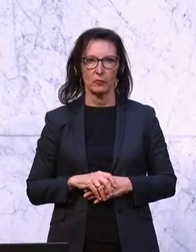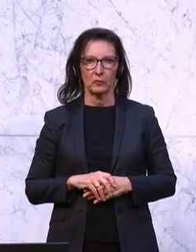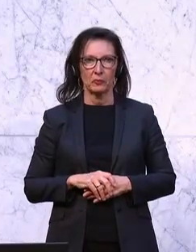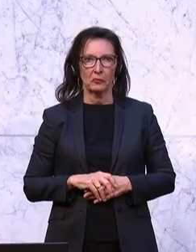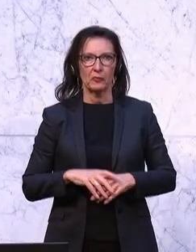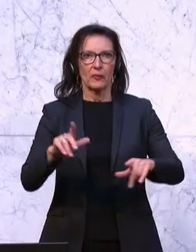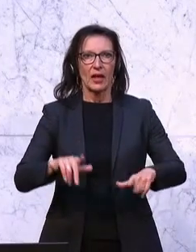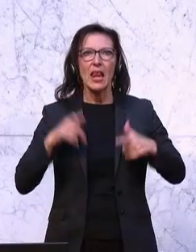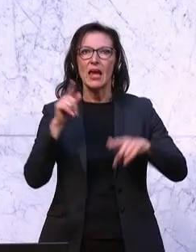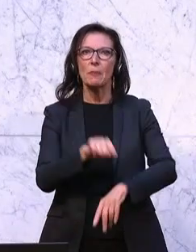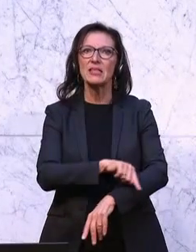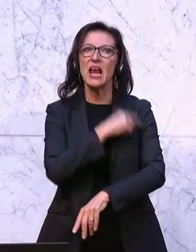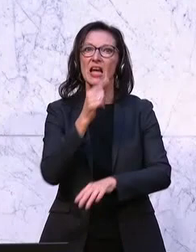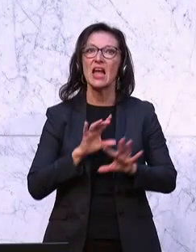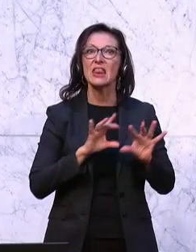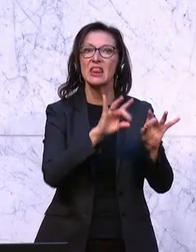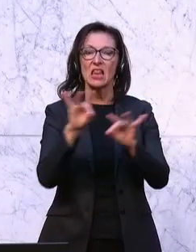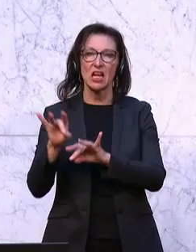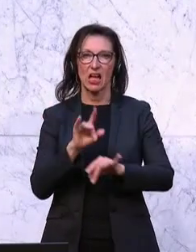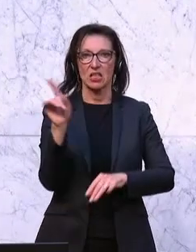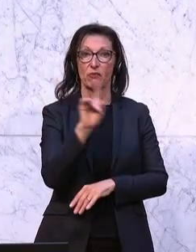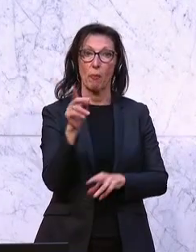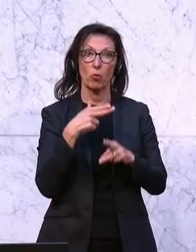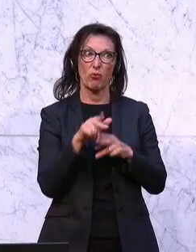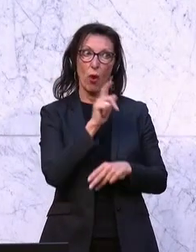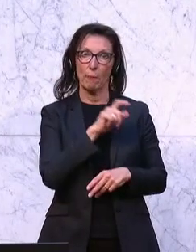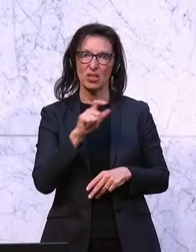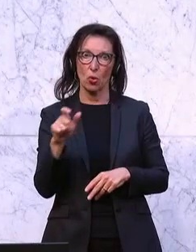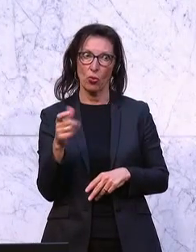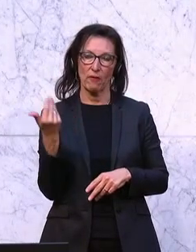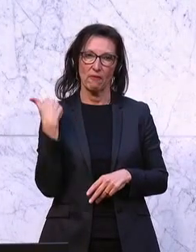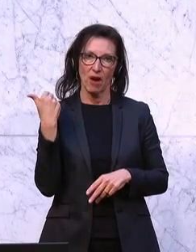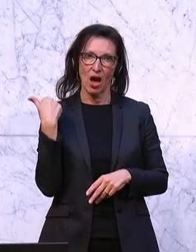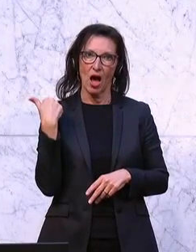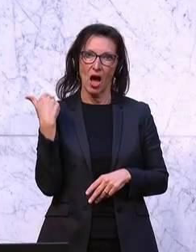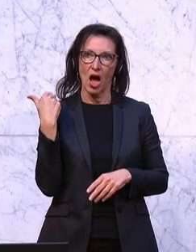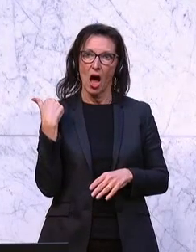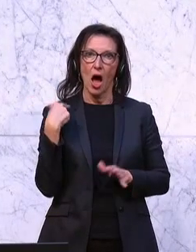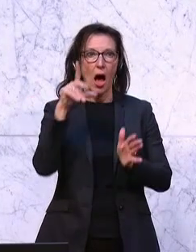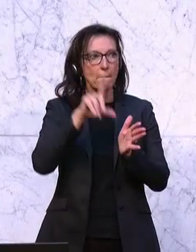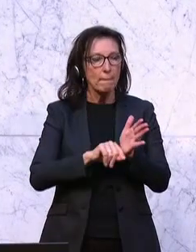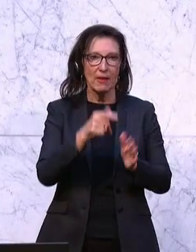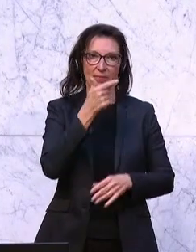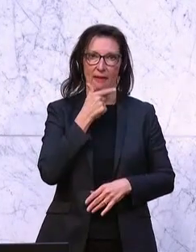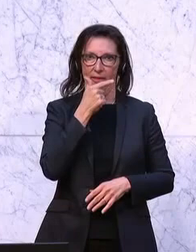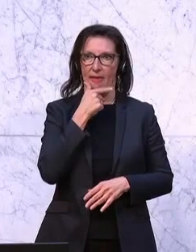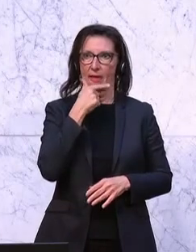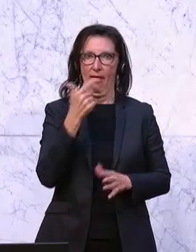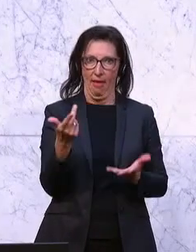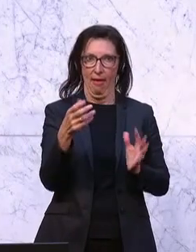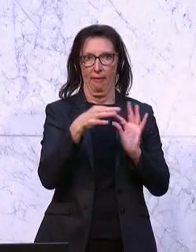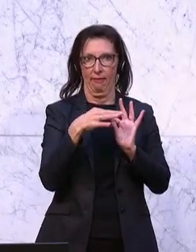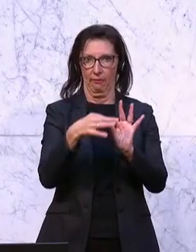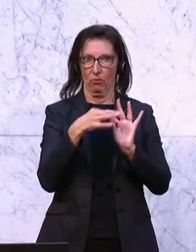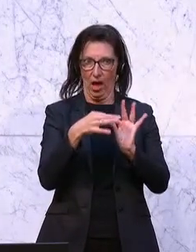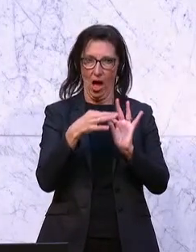lebenslanges Tätigkeitsverbot für Täter überall dort, wo sie mit Minderjährigen und allen anderen schutzbedürftigen Personengruppen zu tun haben können. Nämlich ein